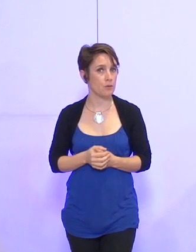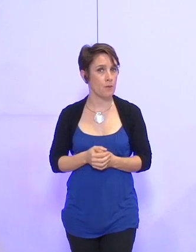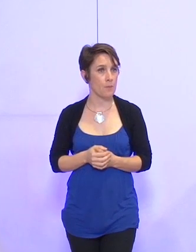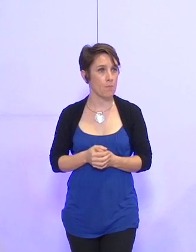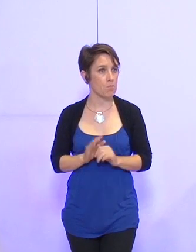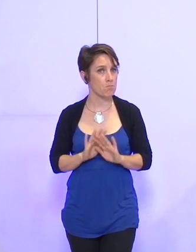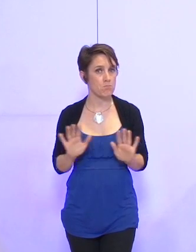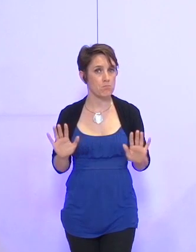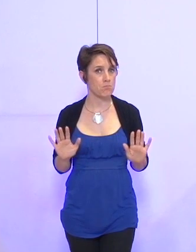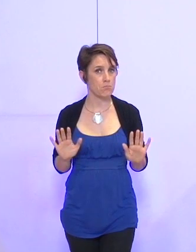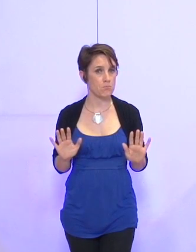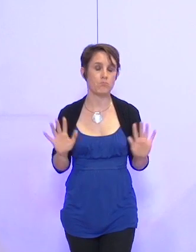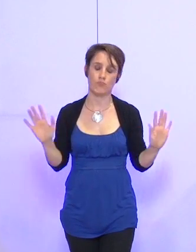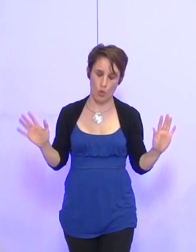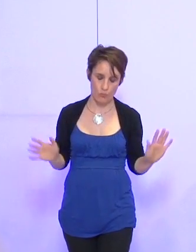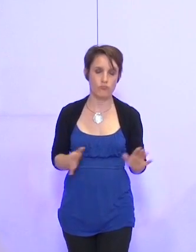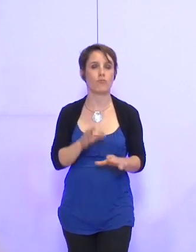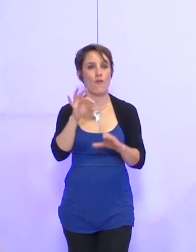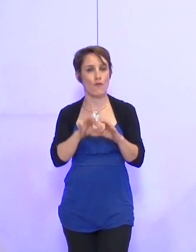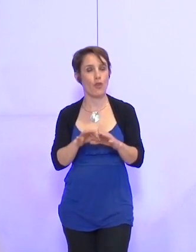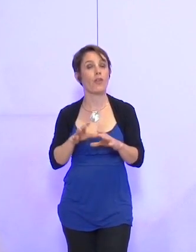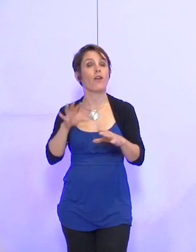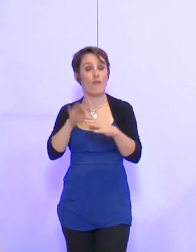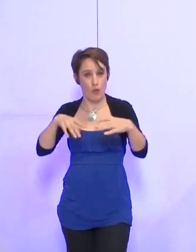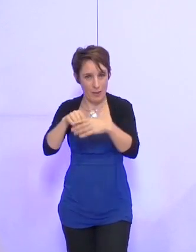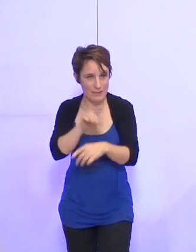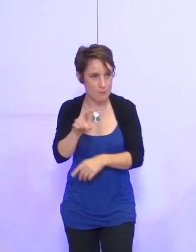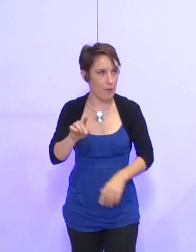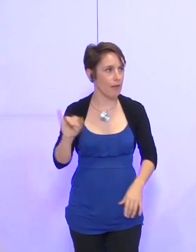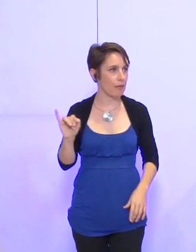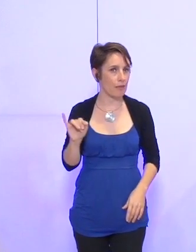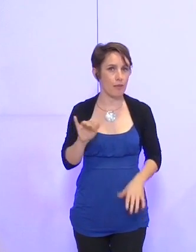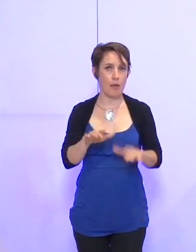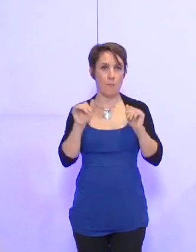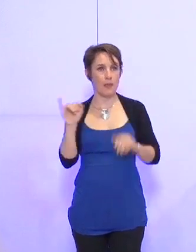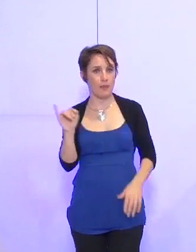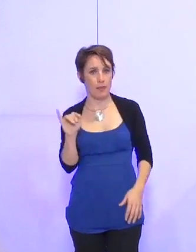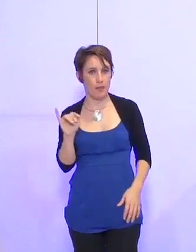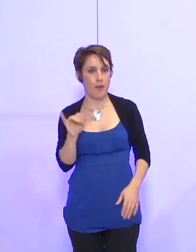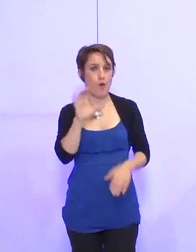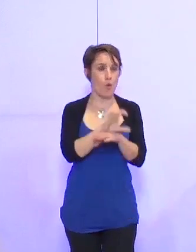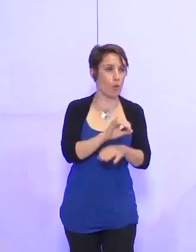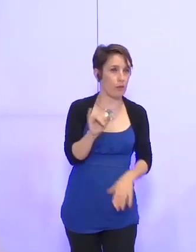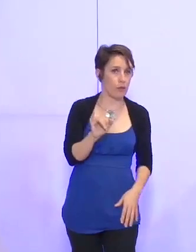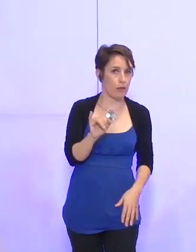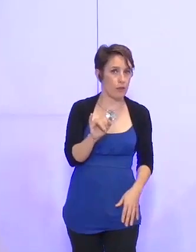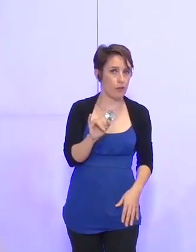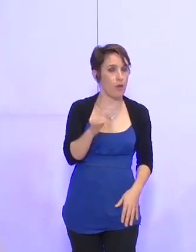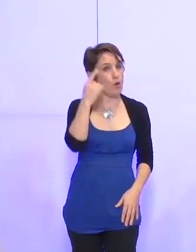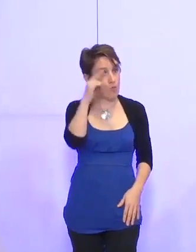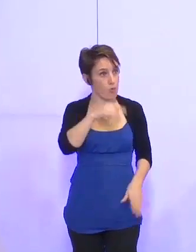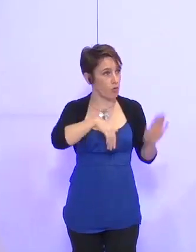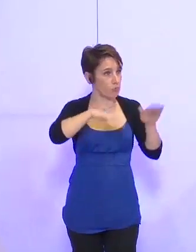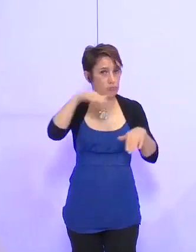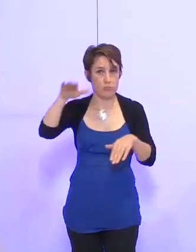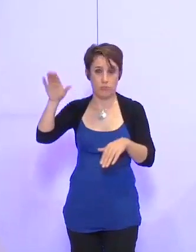Non ? Très bien. Je la mets donc au voie. Qui ne prend pas part au vote ? Qui s'abstient ? Qui vote contre ? Qui est